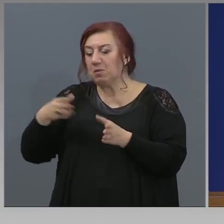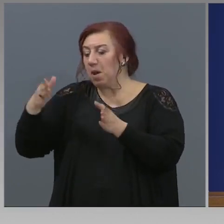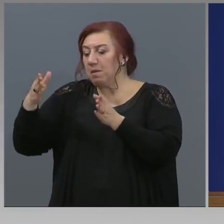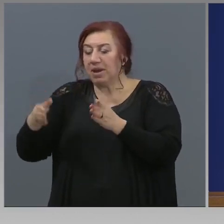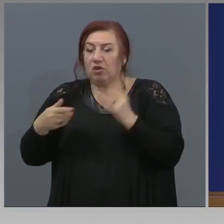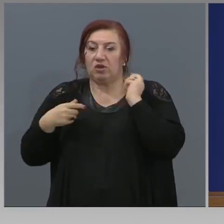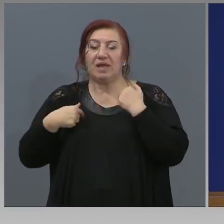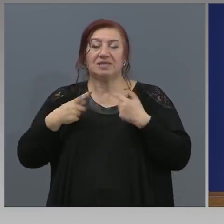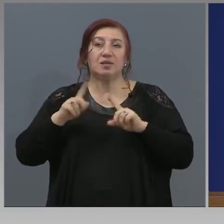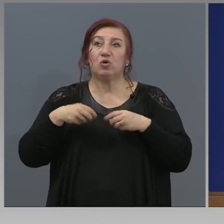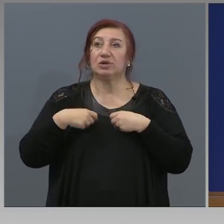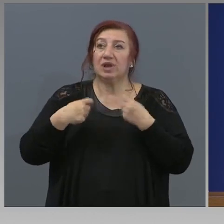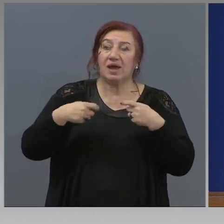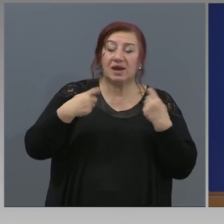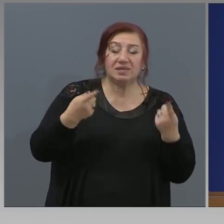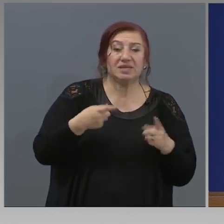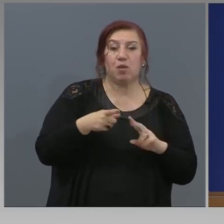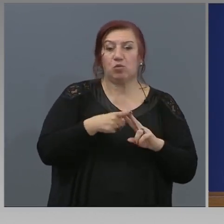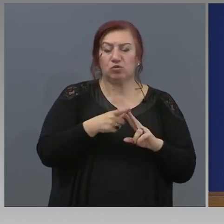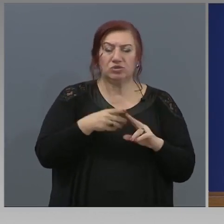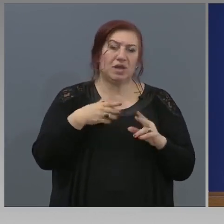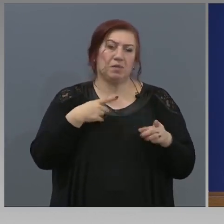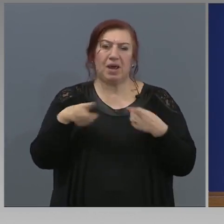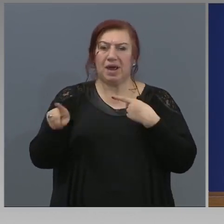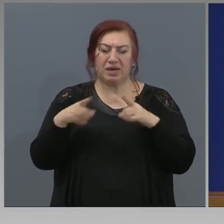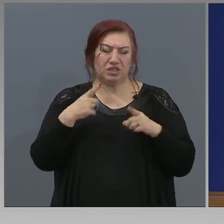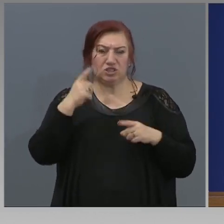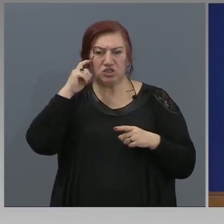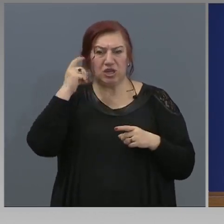реализираш продукцията. Така че различни са хипотезите.